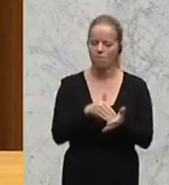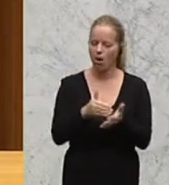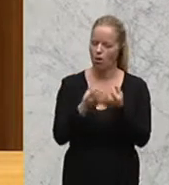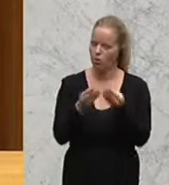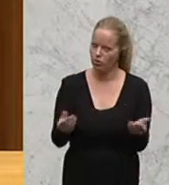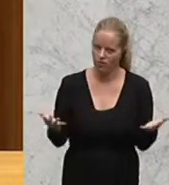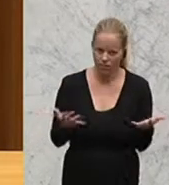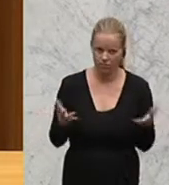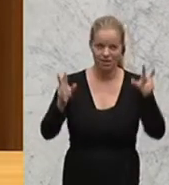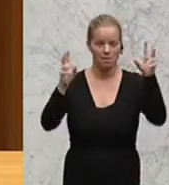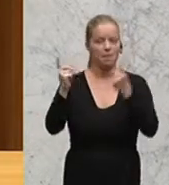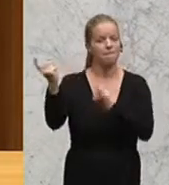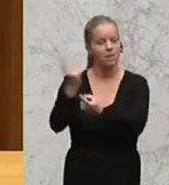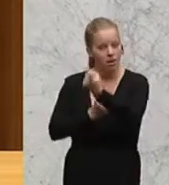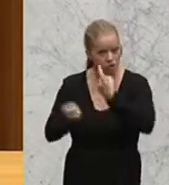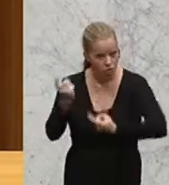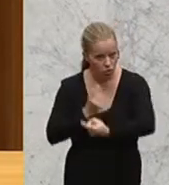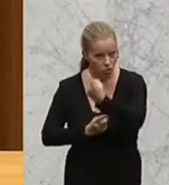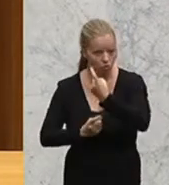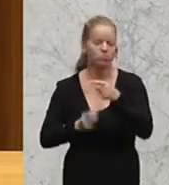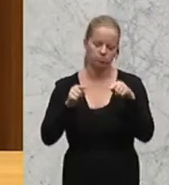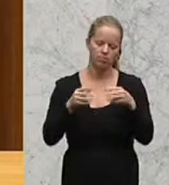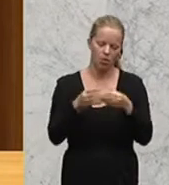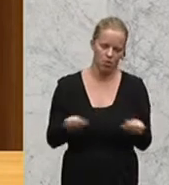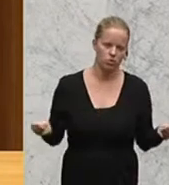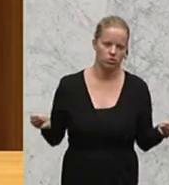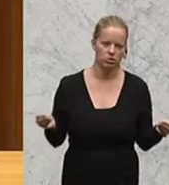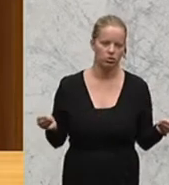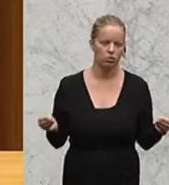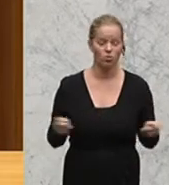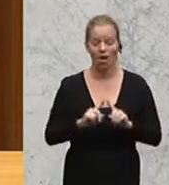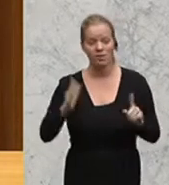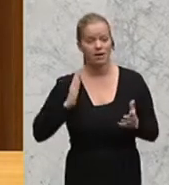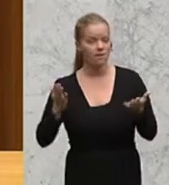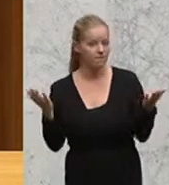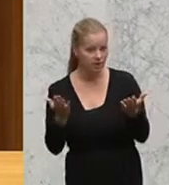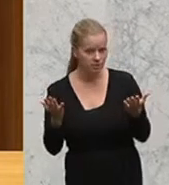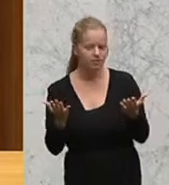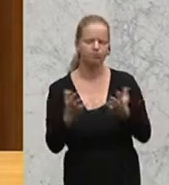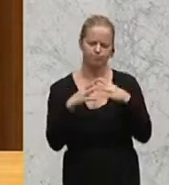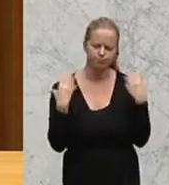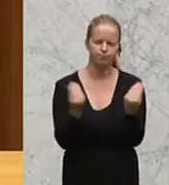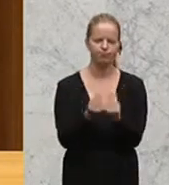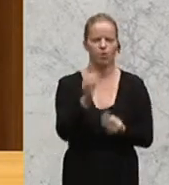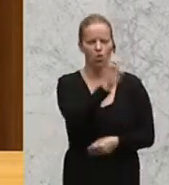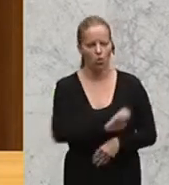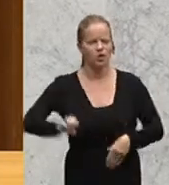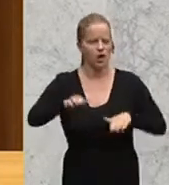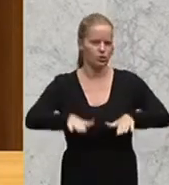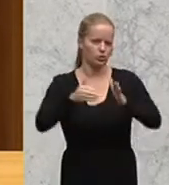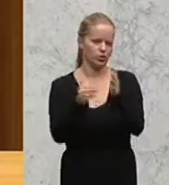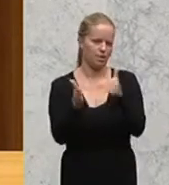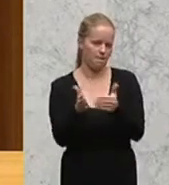das Thema Migration löst und auf der anderen Seite ein gemeinsames europäisches Asylsystem finden.